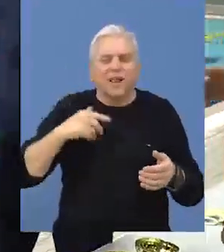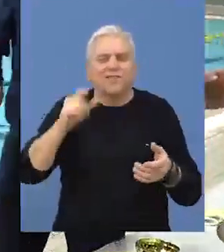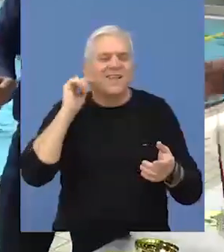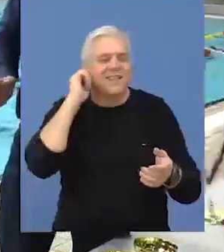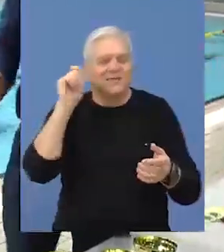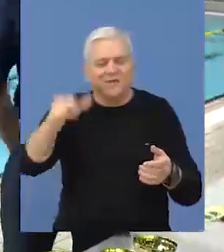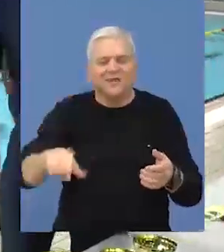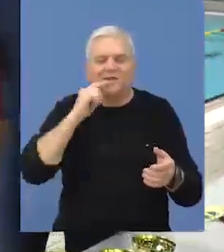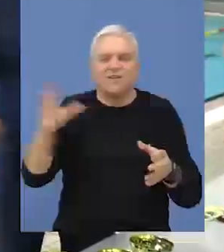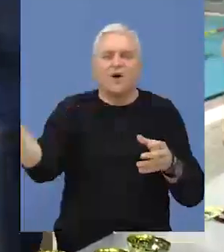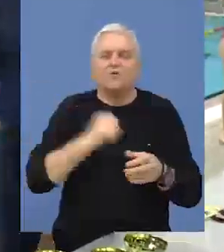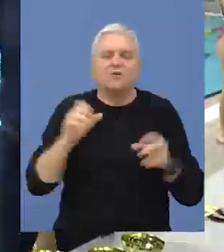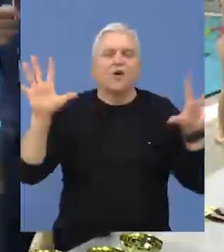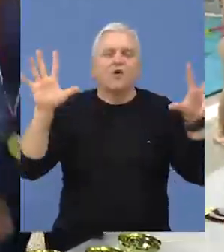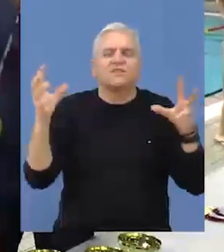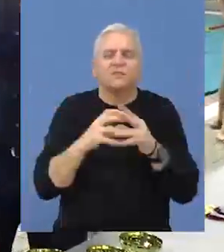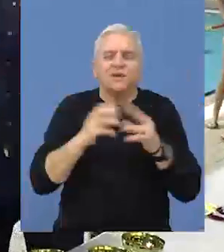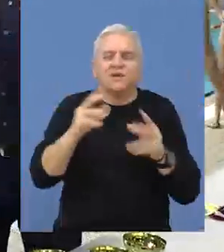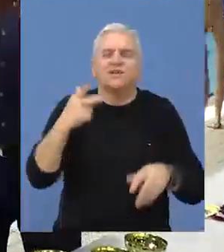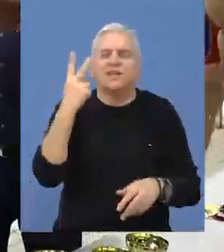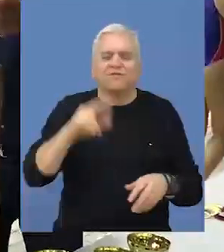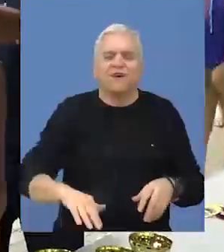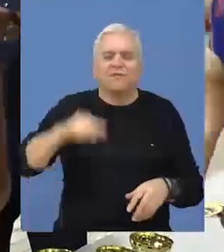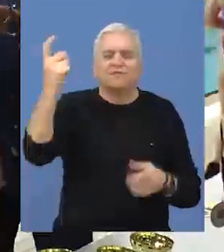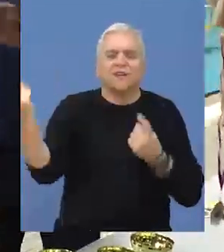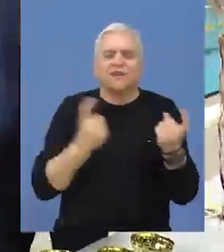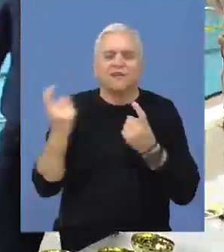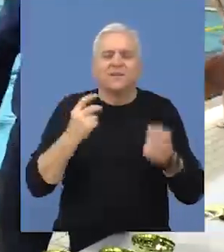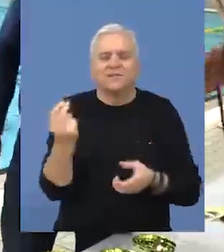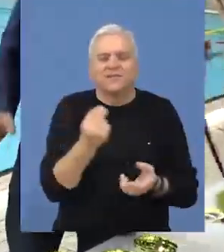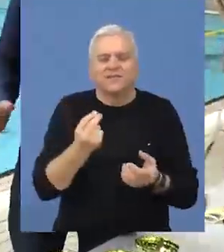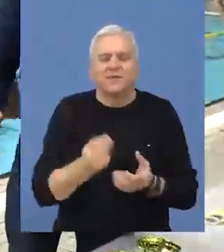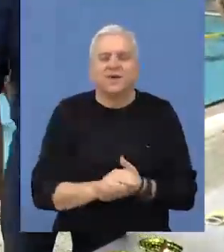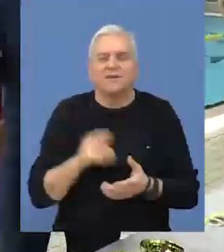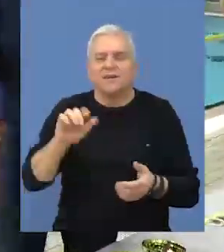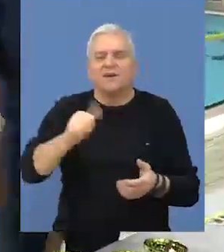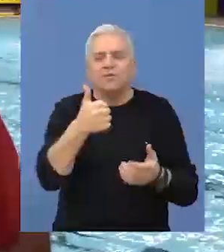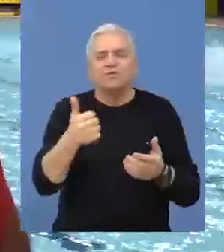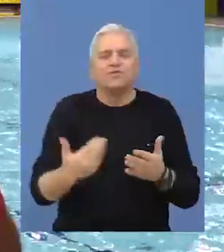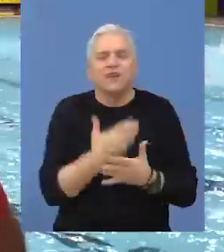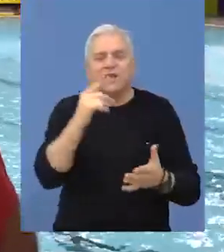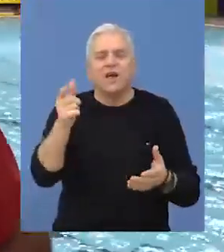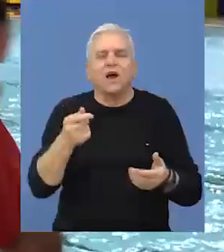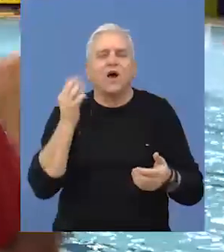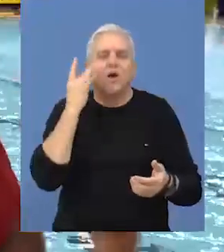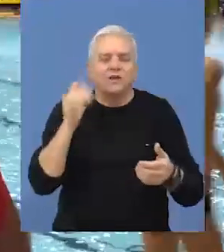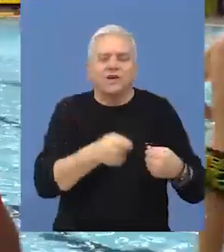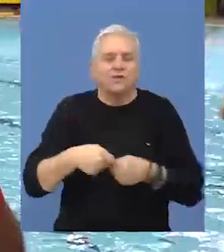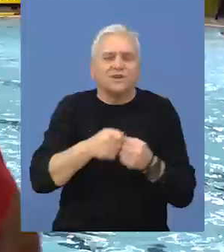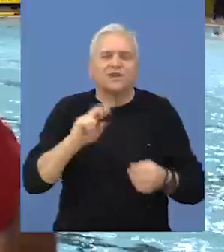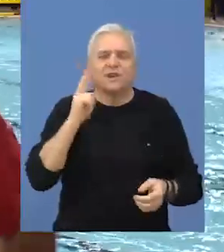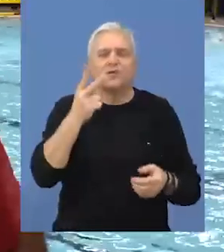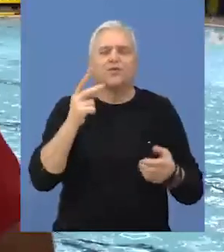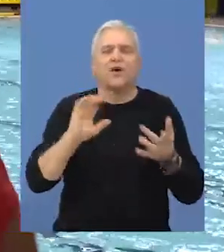kadetskog uzrasta, uzelo je osem timova, od čega dva uzrasta reprezentacije Srbije. Još jedna uspela